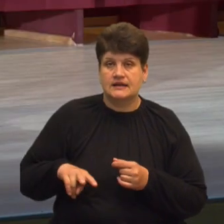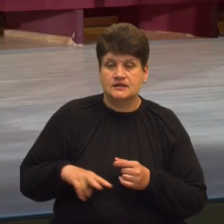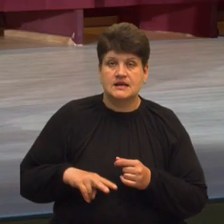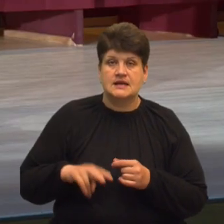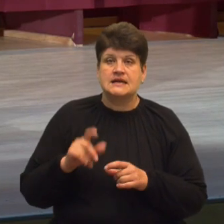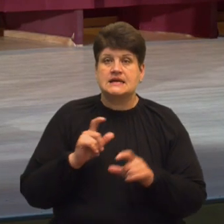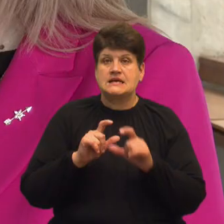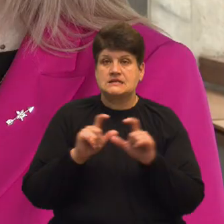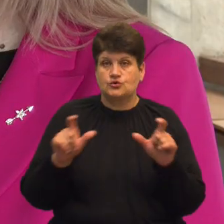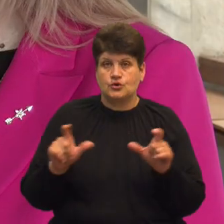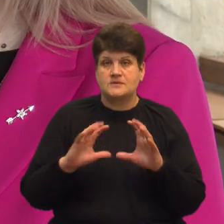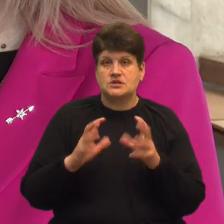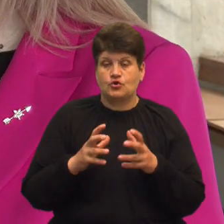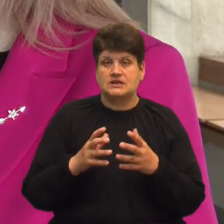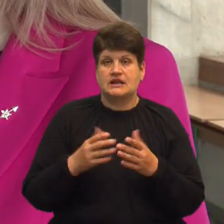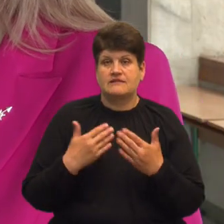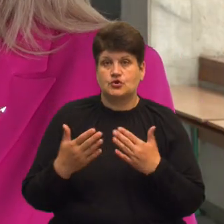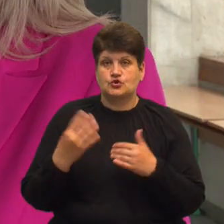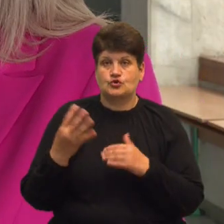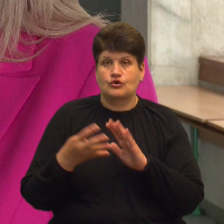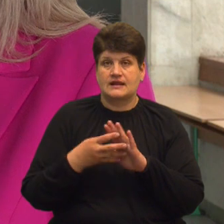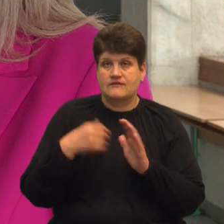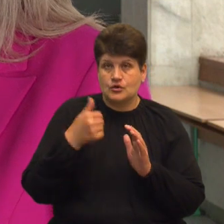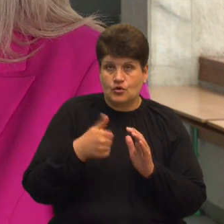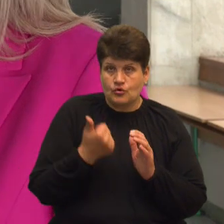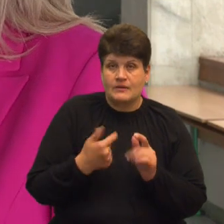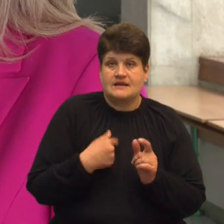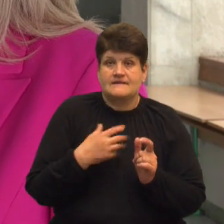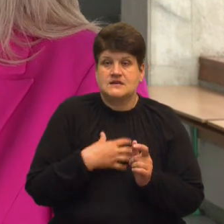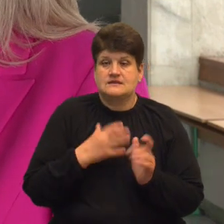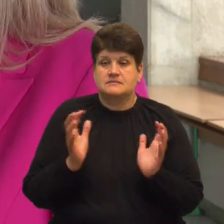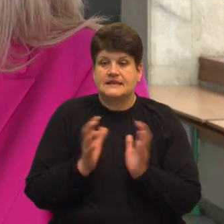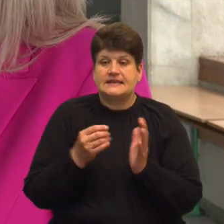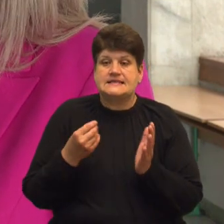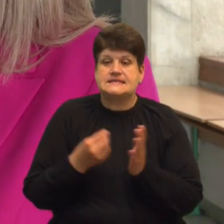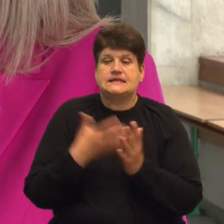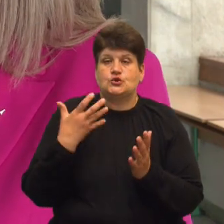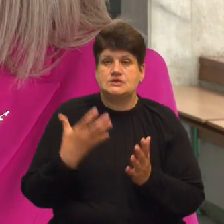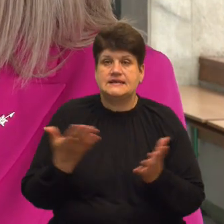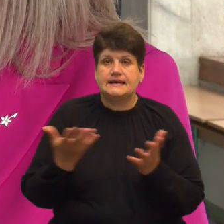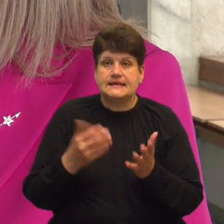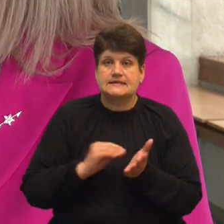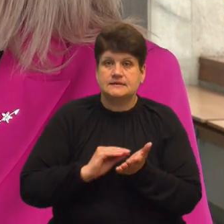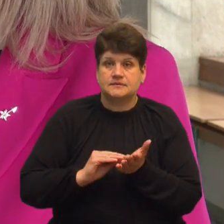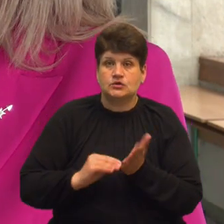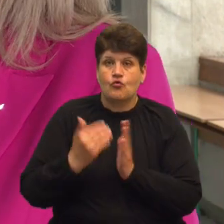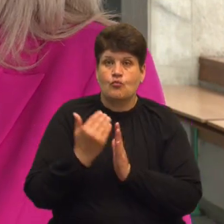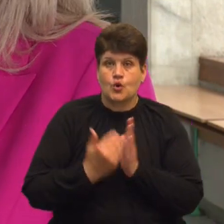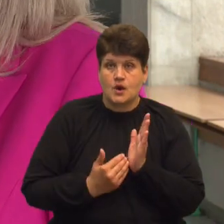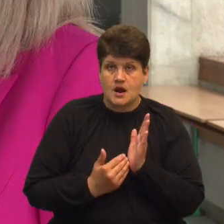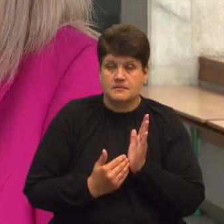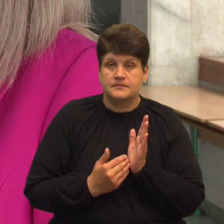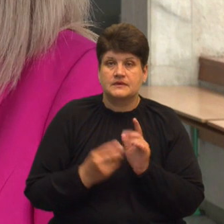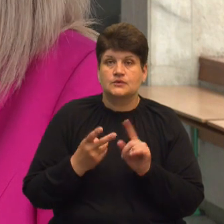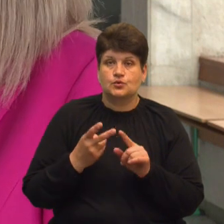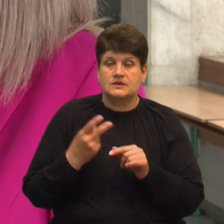відносин, 49 років. Для мене найважливіше – зберегти цінності, які задекларовані в програмі. Наступне